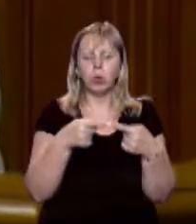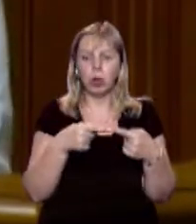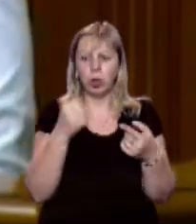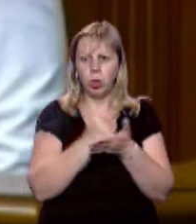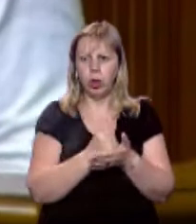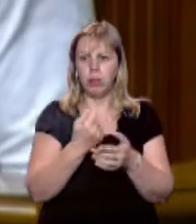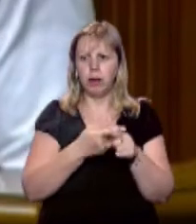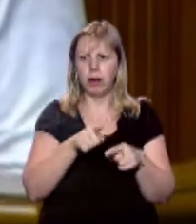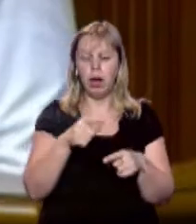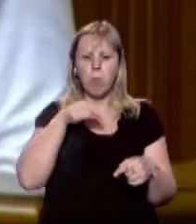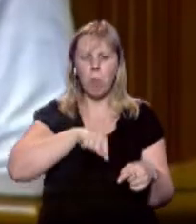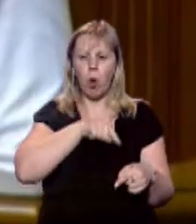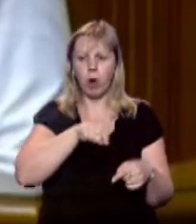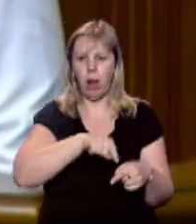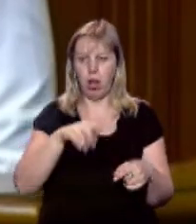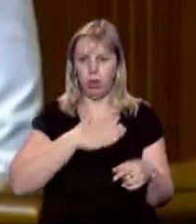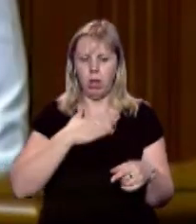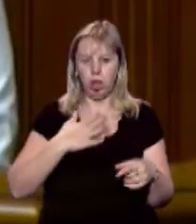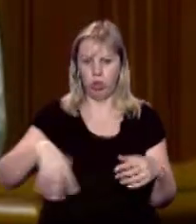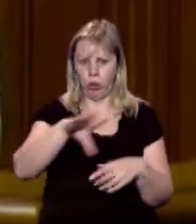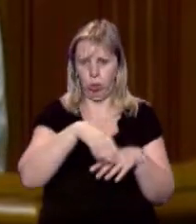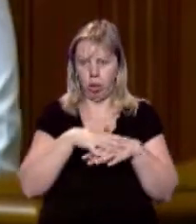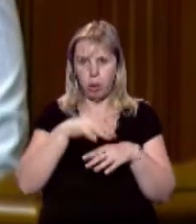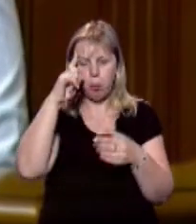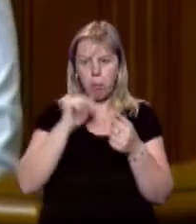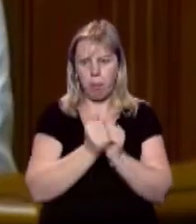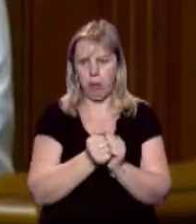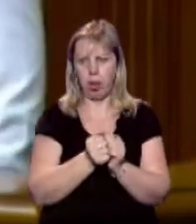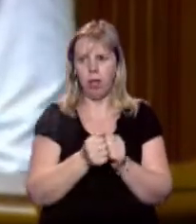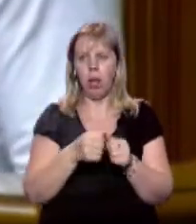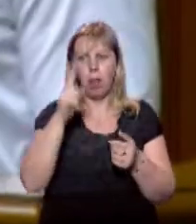зітре мораль нашого суспільства. Пам'ятайте,